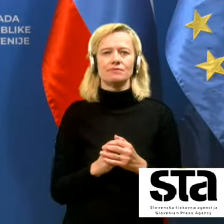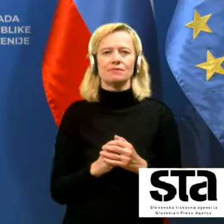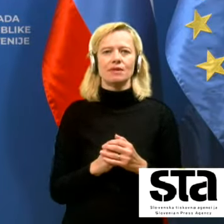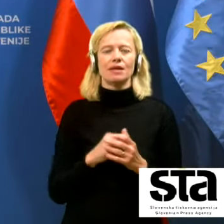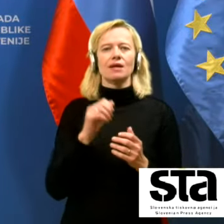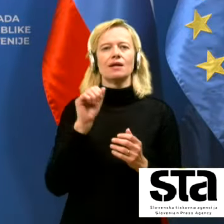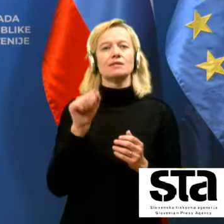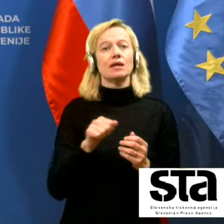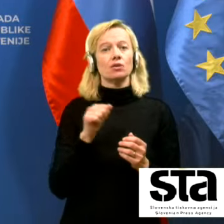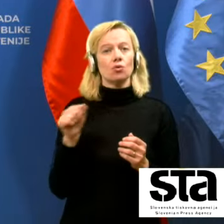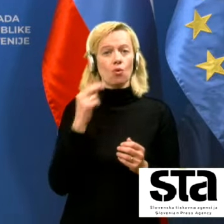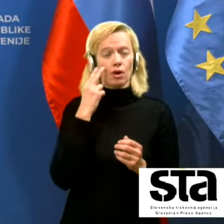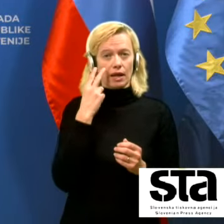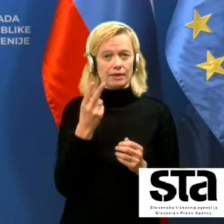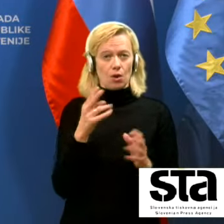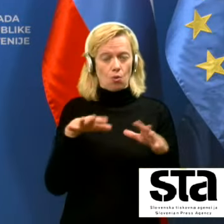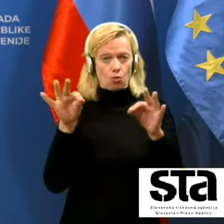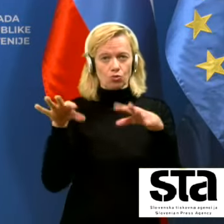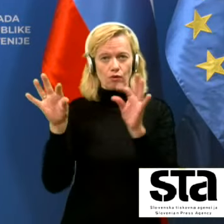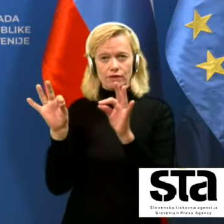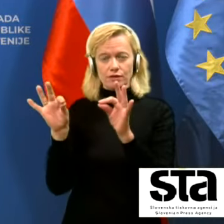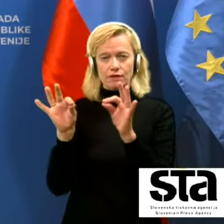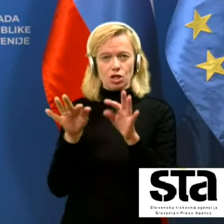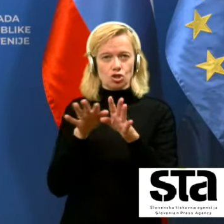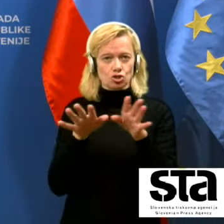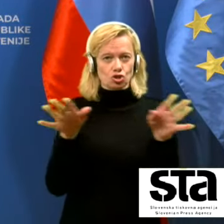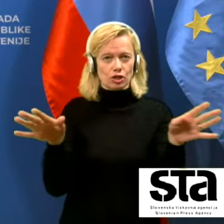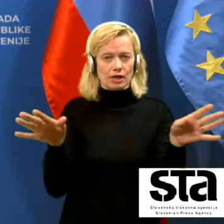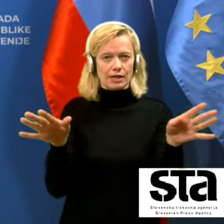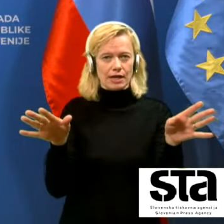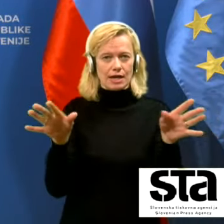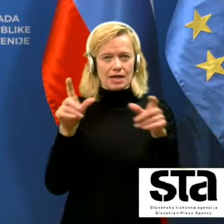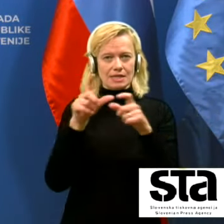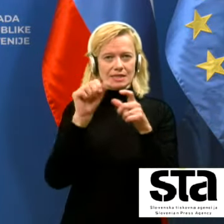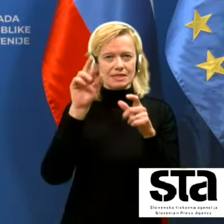ugotovitve prav širjenja tega SARS